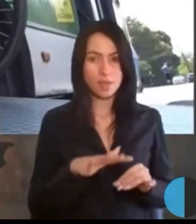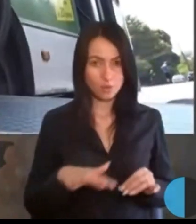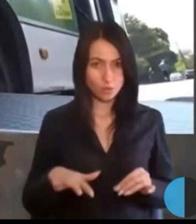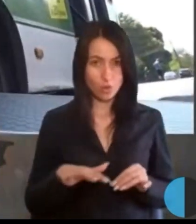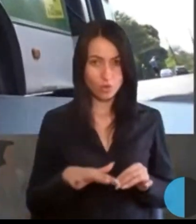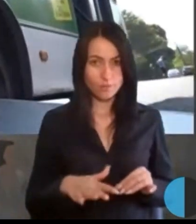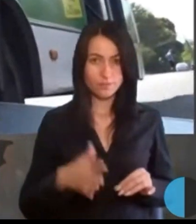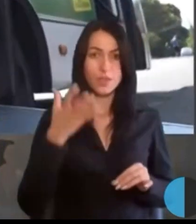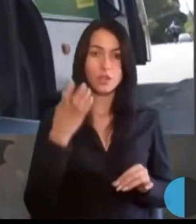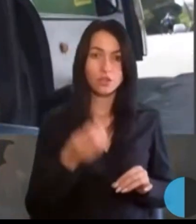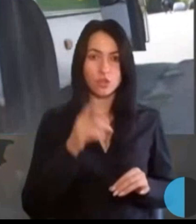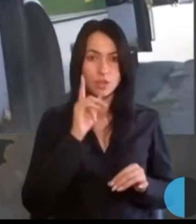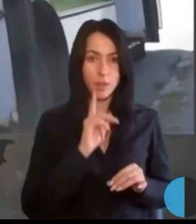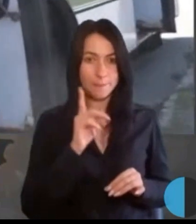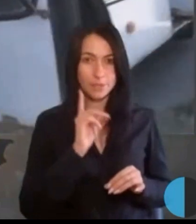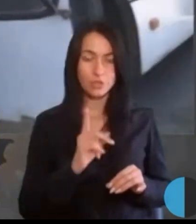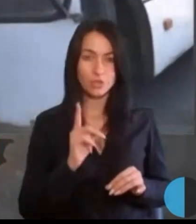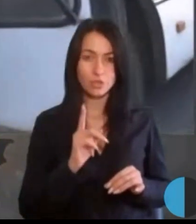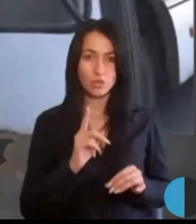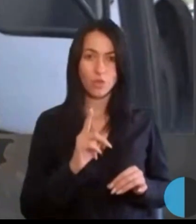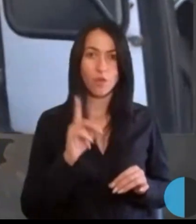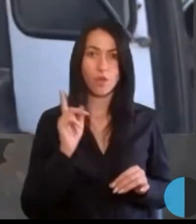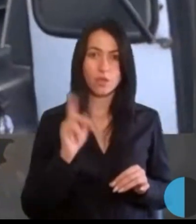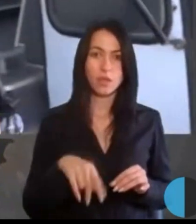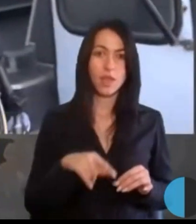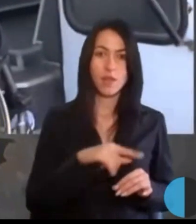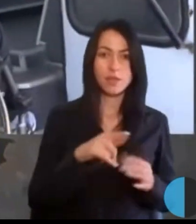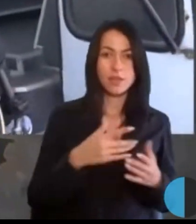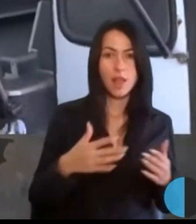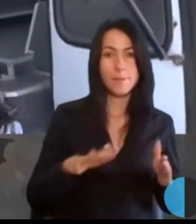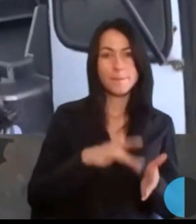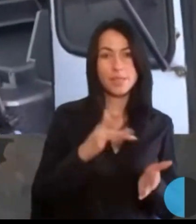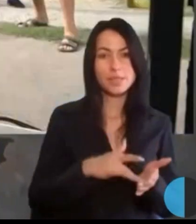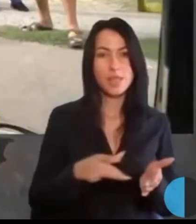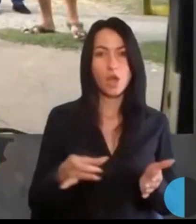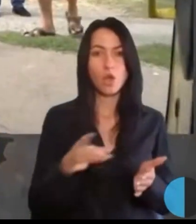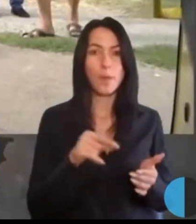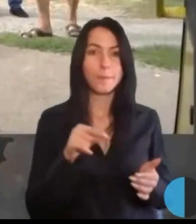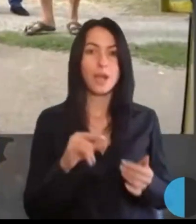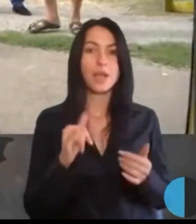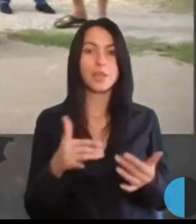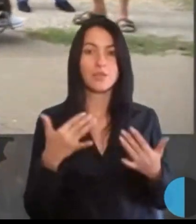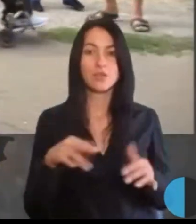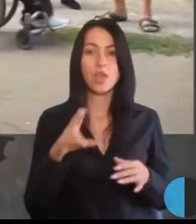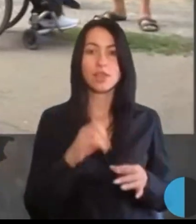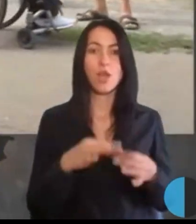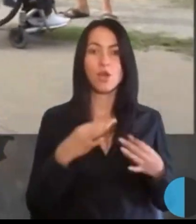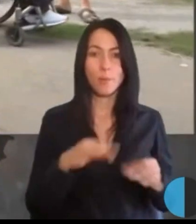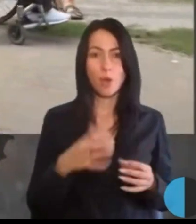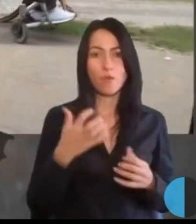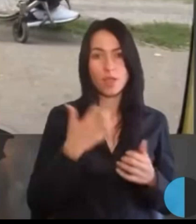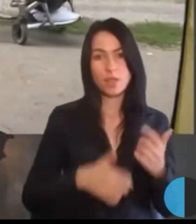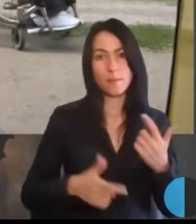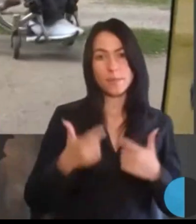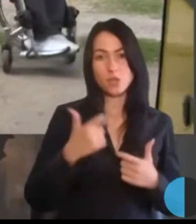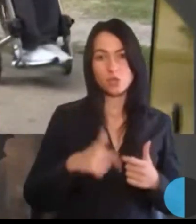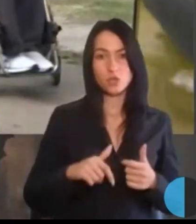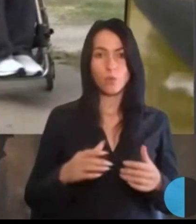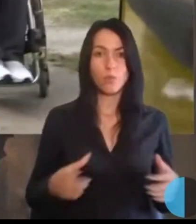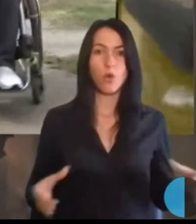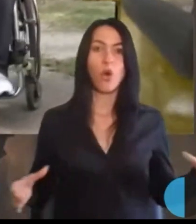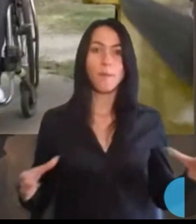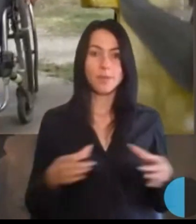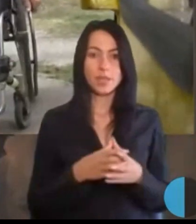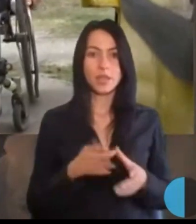тимчасово окуповані навіть міста, громади, і вже деокуповані між собою об'єдналося, як на